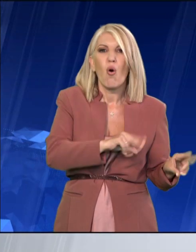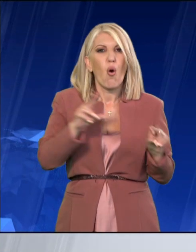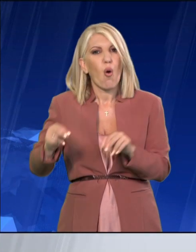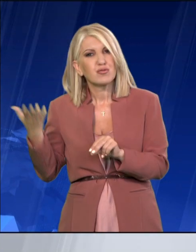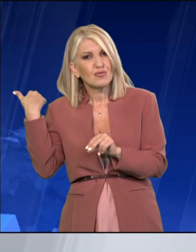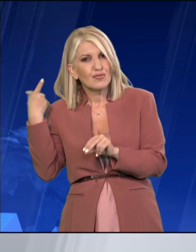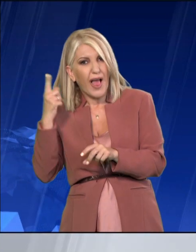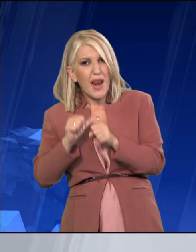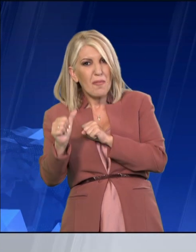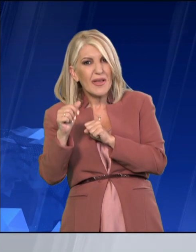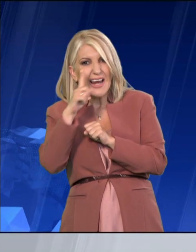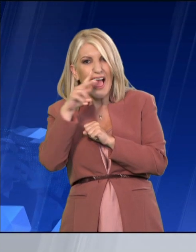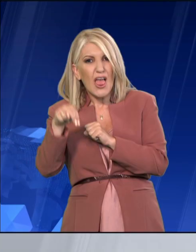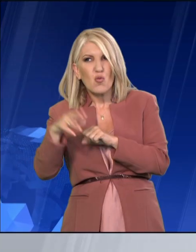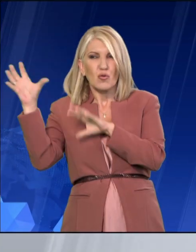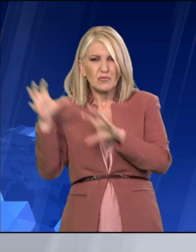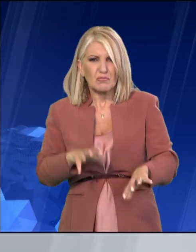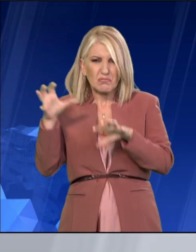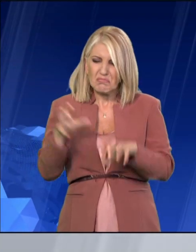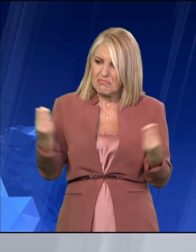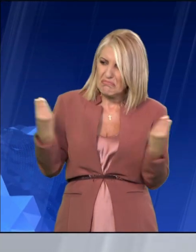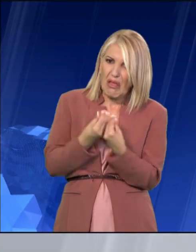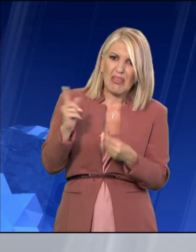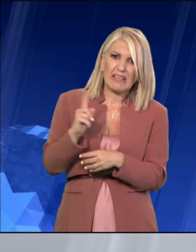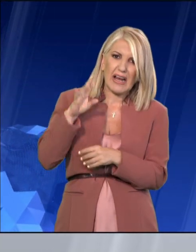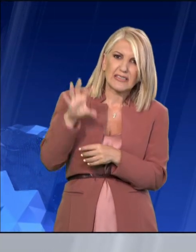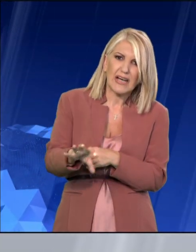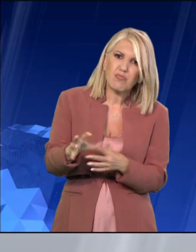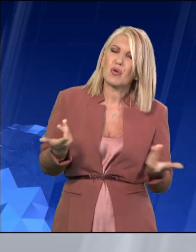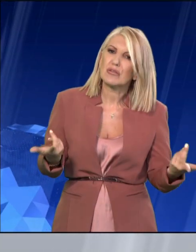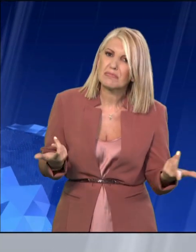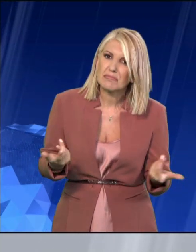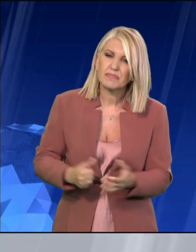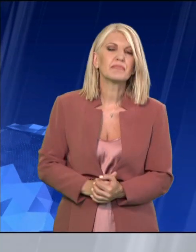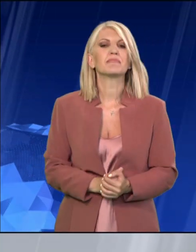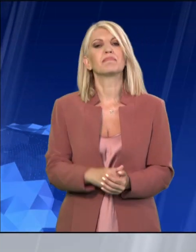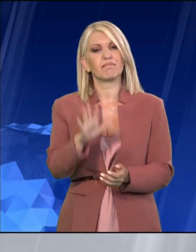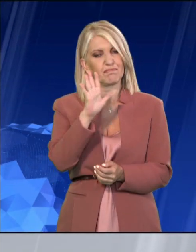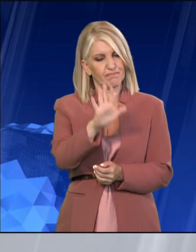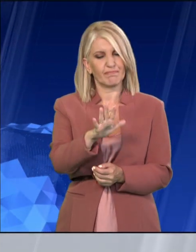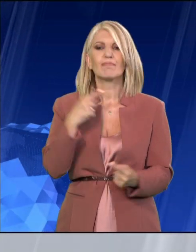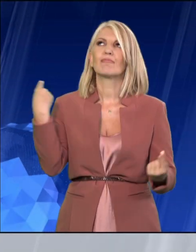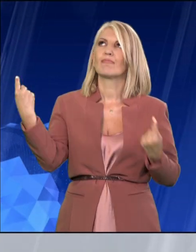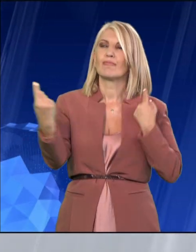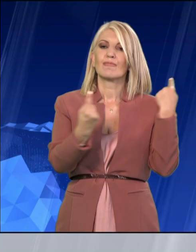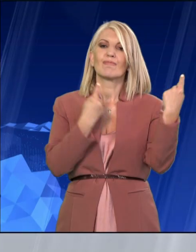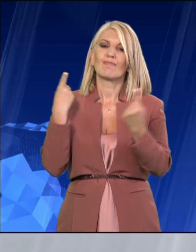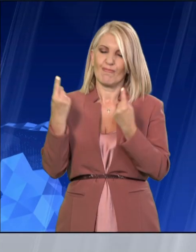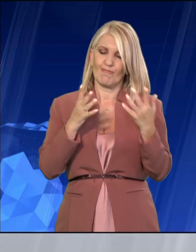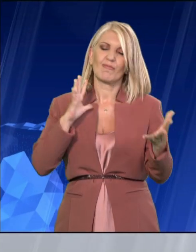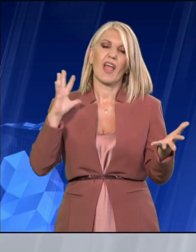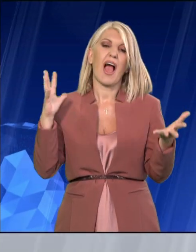χρόνια. Σαφώς και υπάρχει μια μεγάλη κλιματική αναταραχή, κλιματική αλλαγή, κλιματική κρίση.